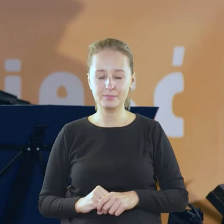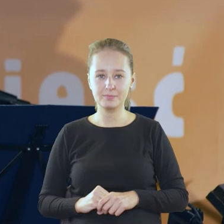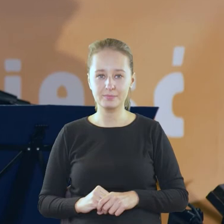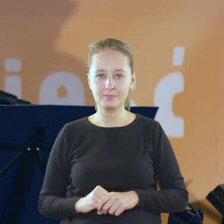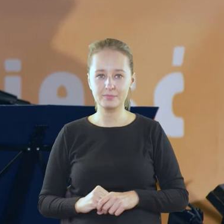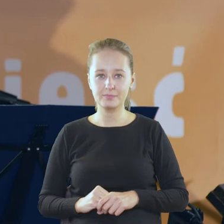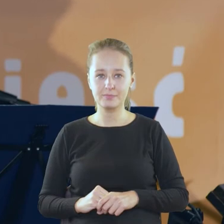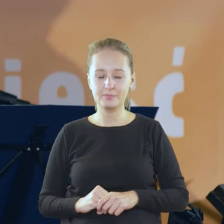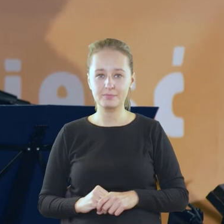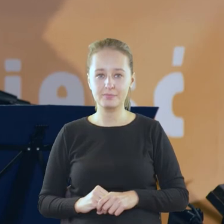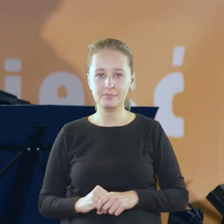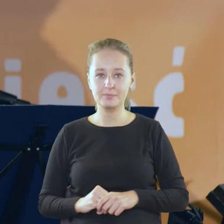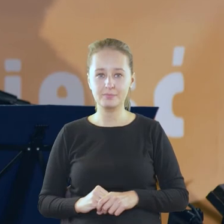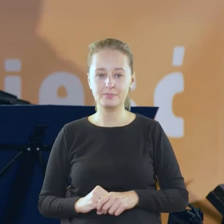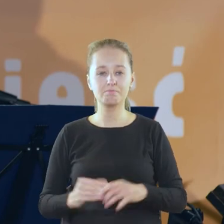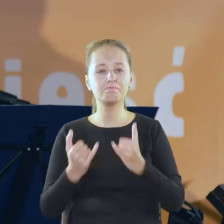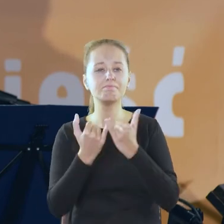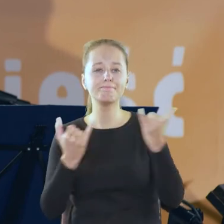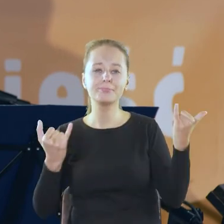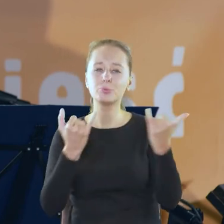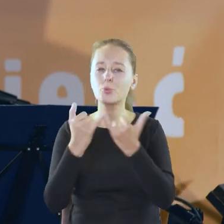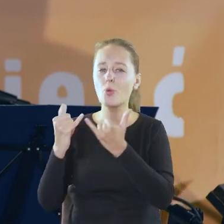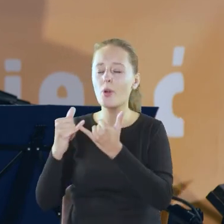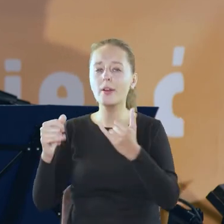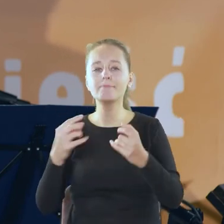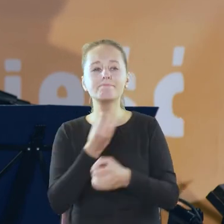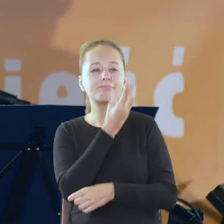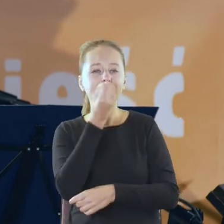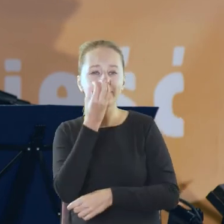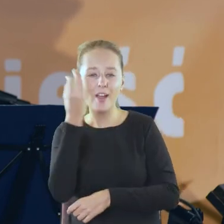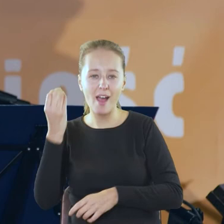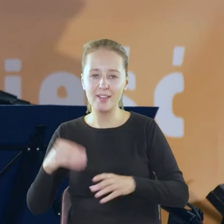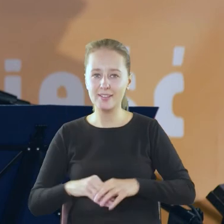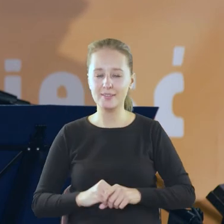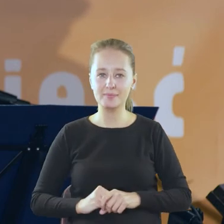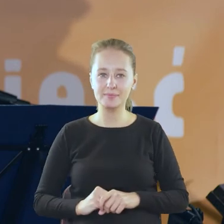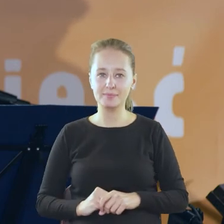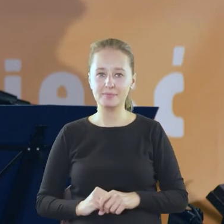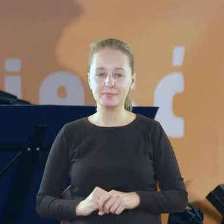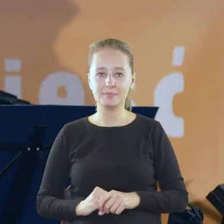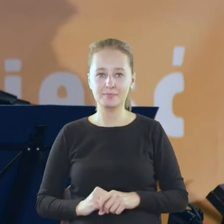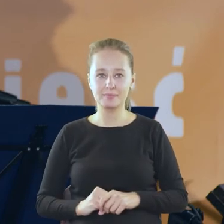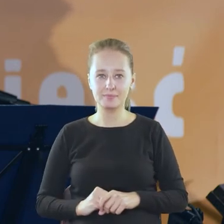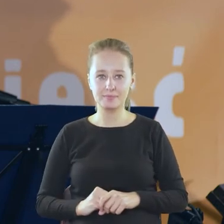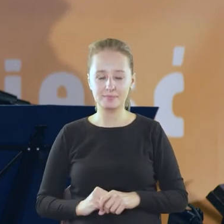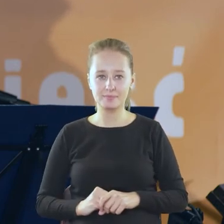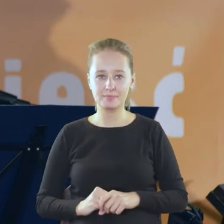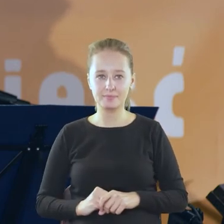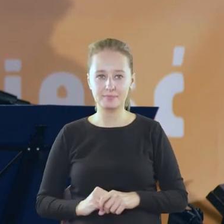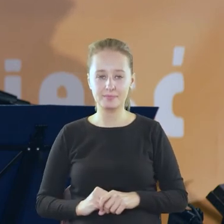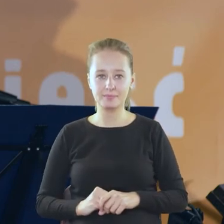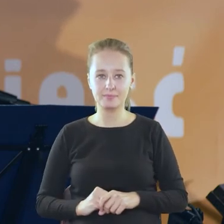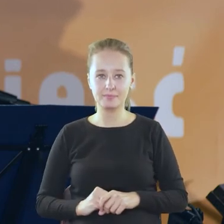brodawniki i kurze ślepoty liliowe skabiozy polne wylewały się ze swych